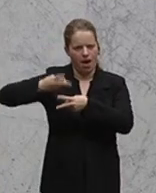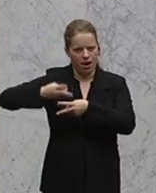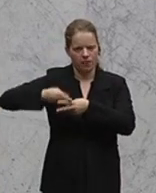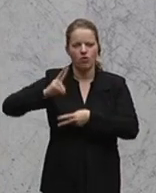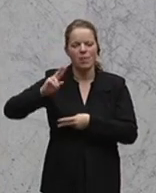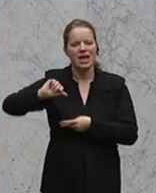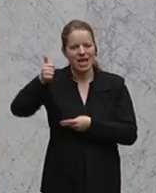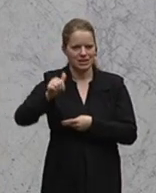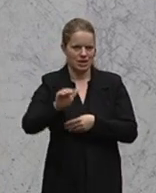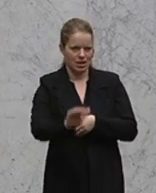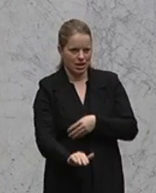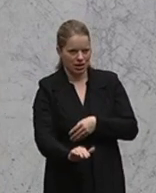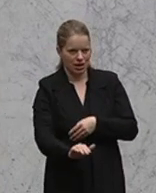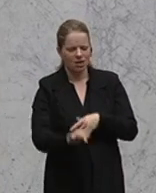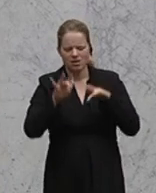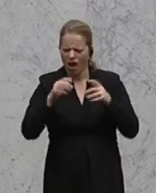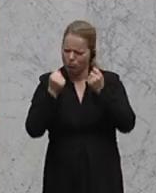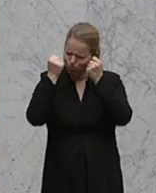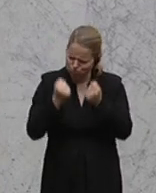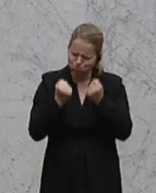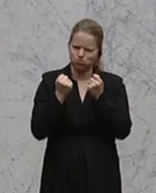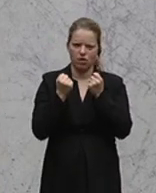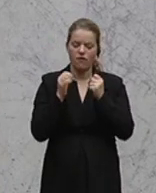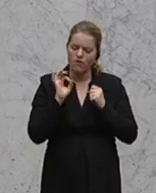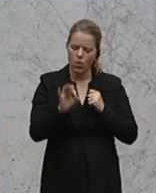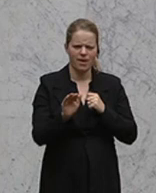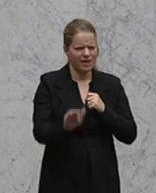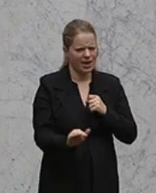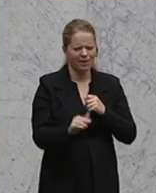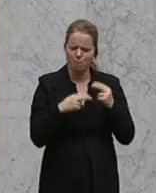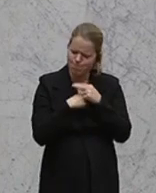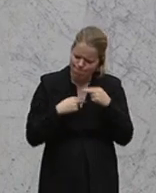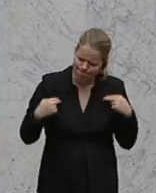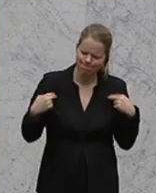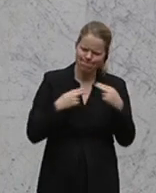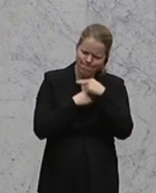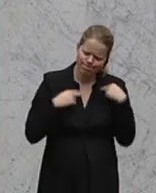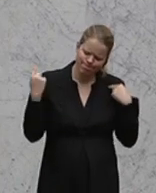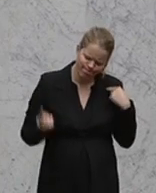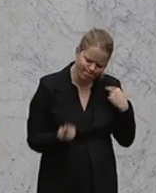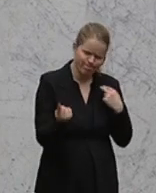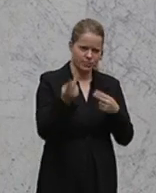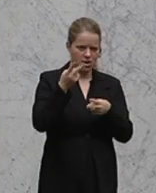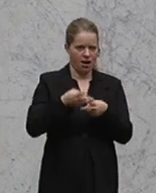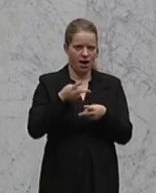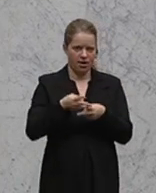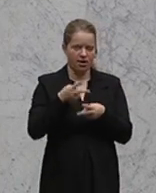das, weil sein erstes Kind mit einer schwerwiegenden, für das Kind sehr schmerzhaften, dauerhaften